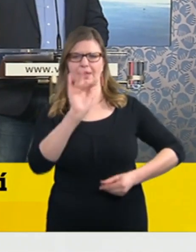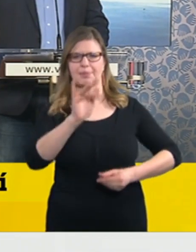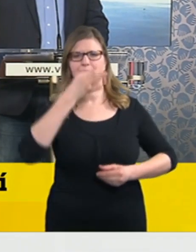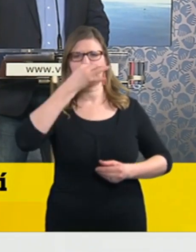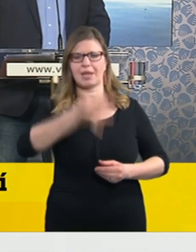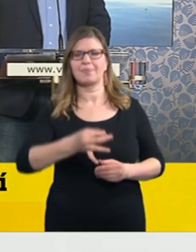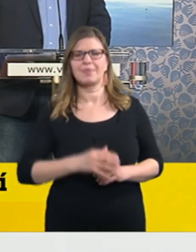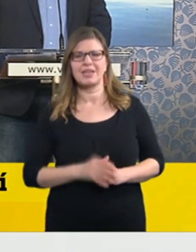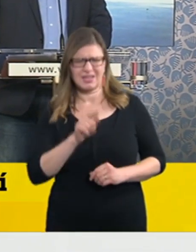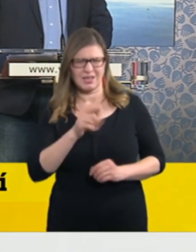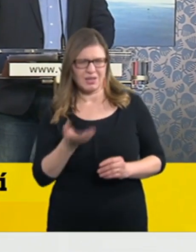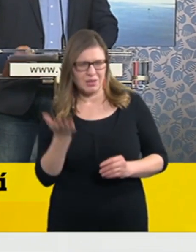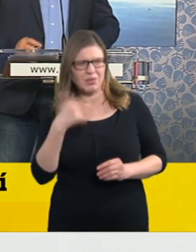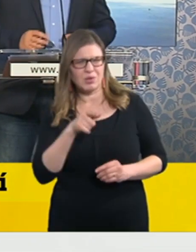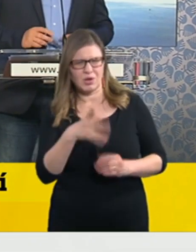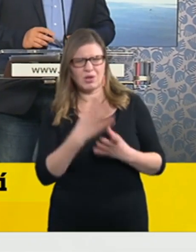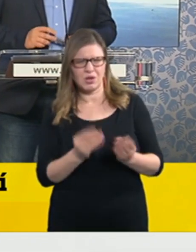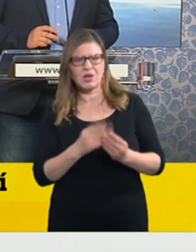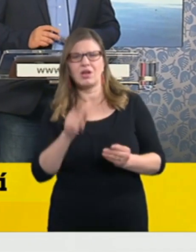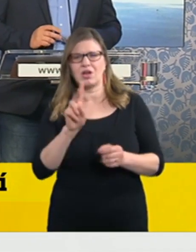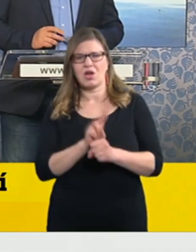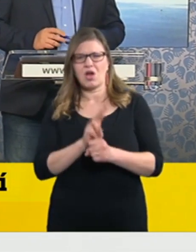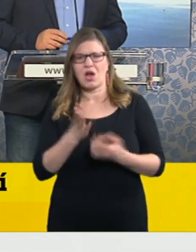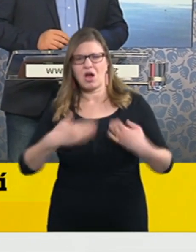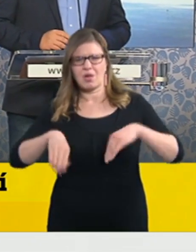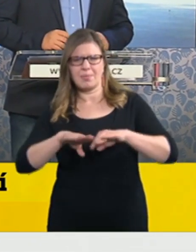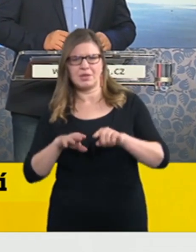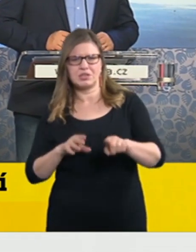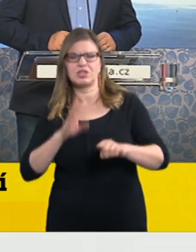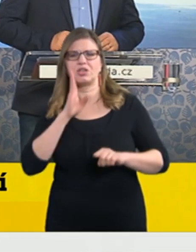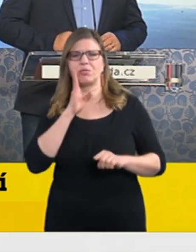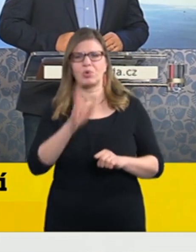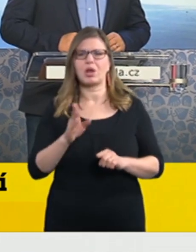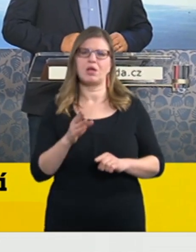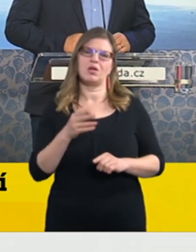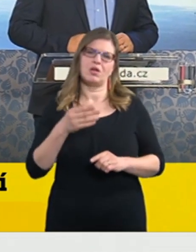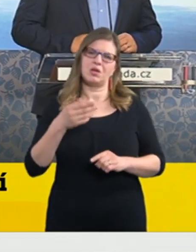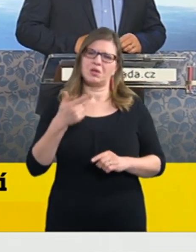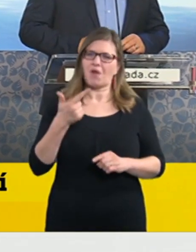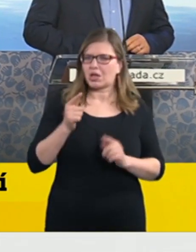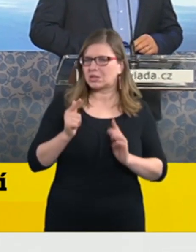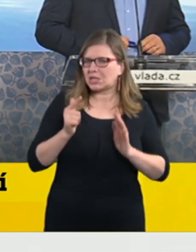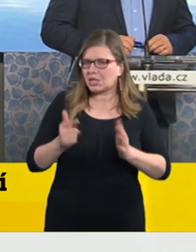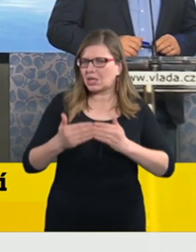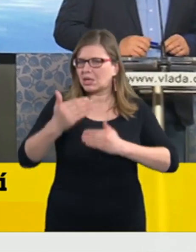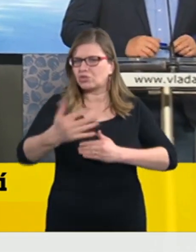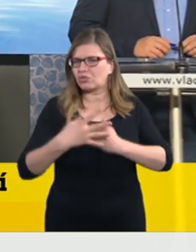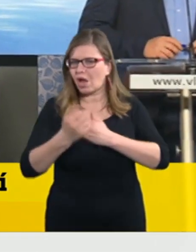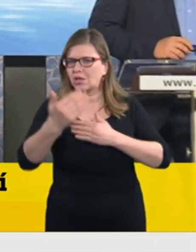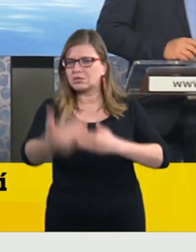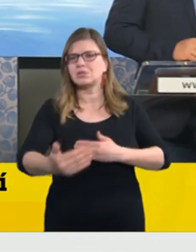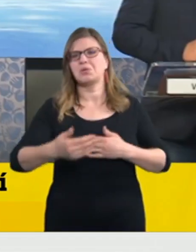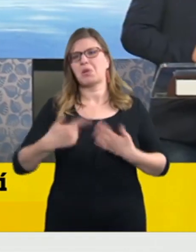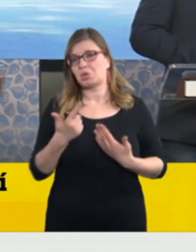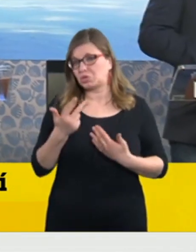měla trvat zhruba až tři týdny, předpokládá tedy vláda už teď, protože to by mělo končit tedy s